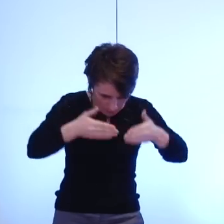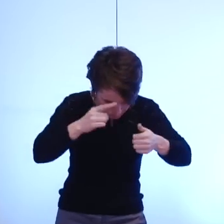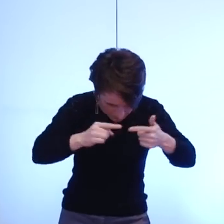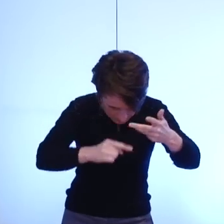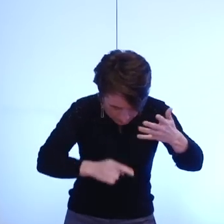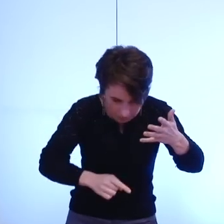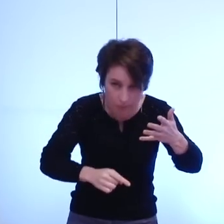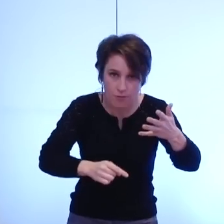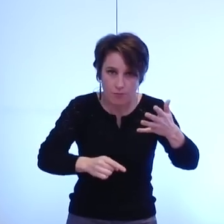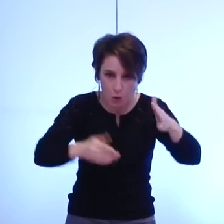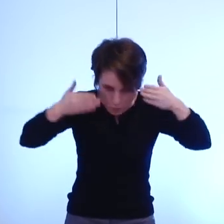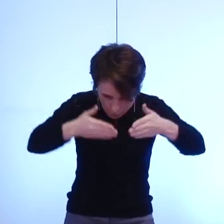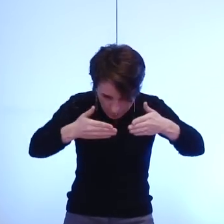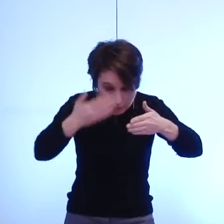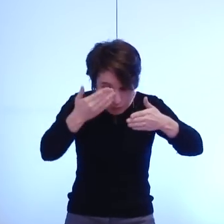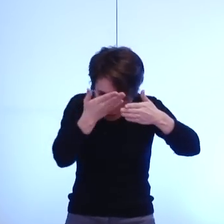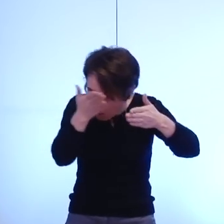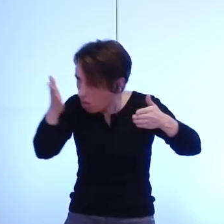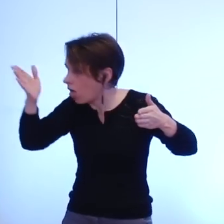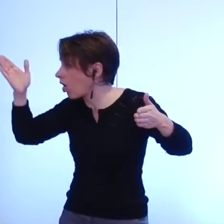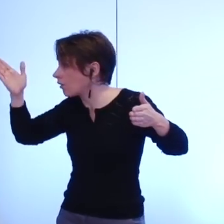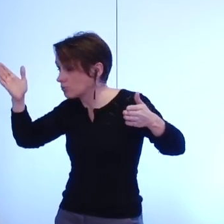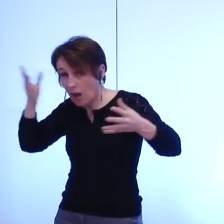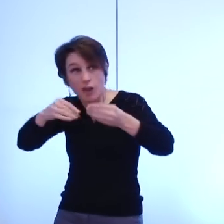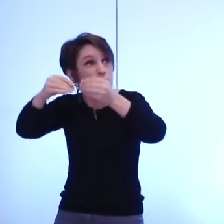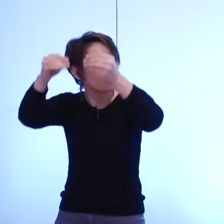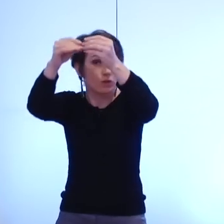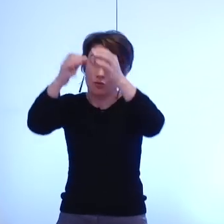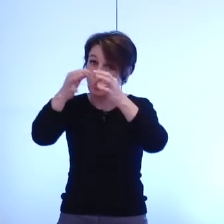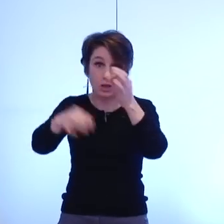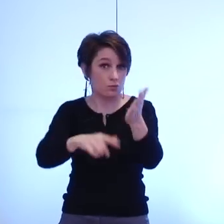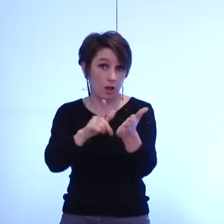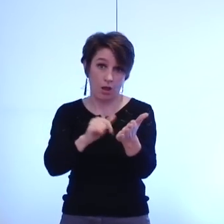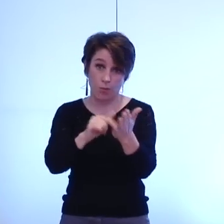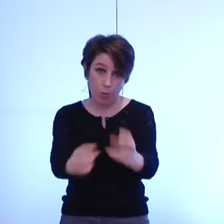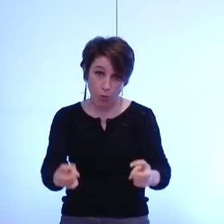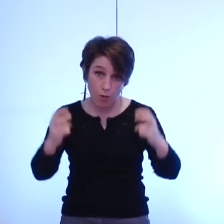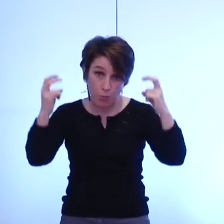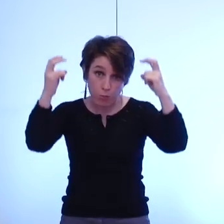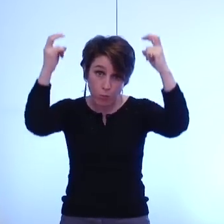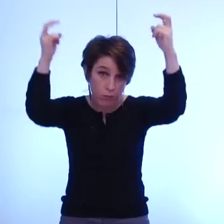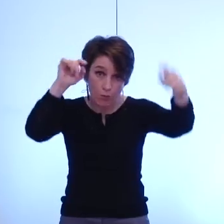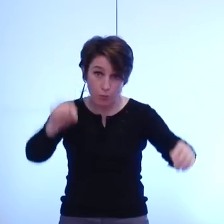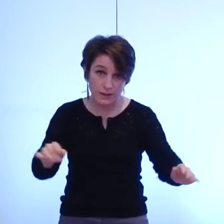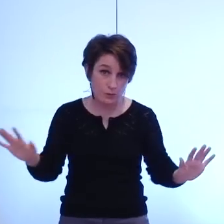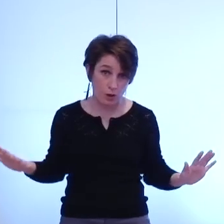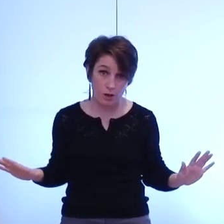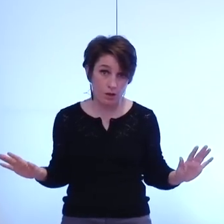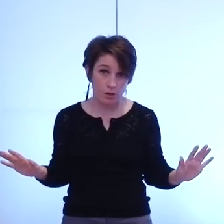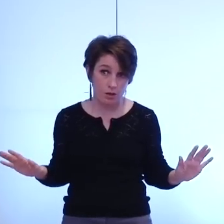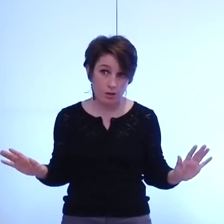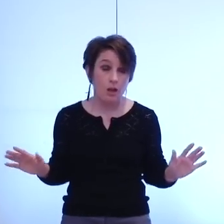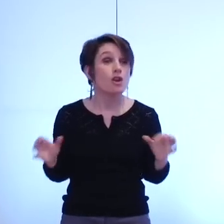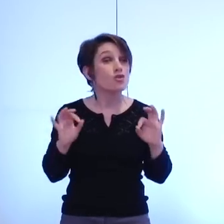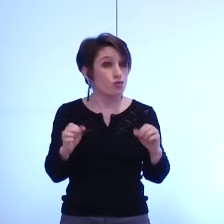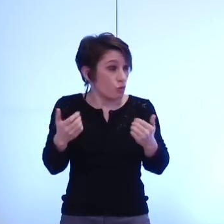et je veux dire d'ailleurs que je crois qu'il y a en ce moment en cours un travail d